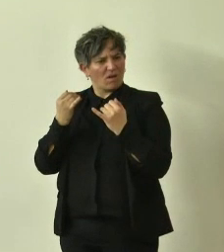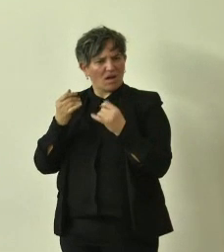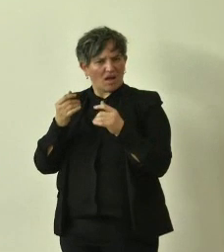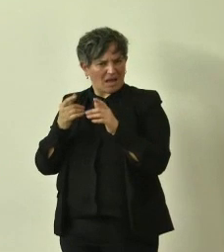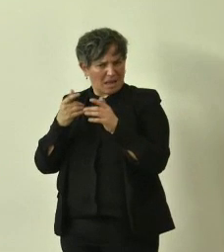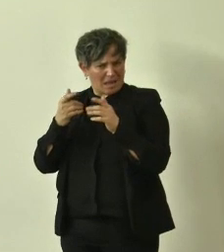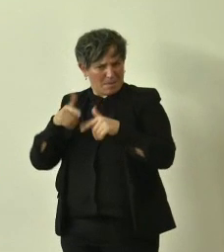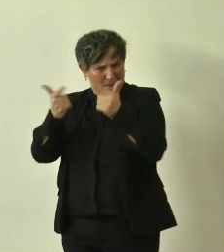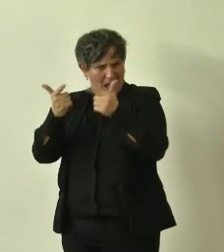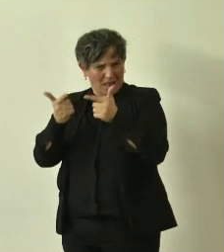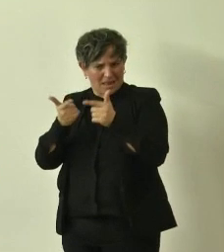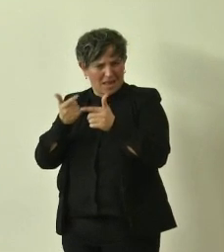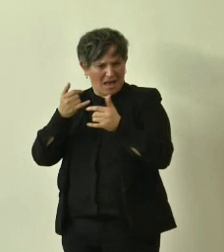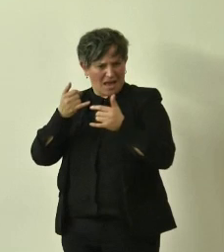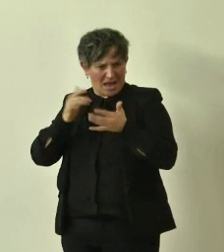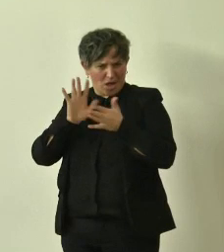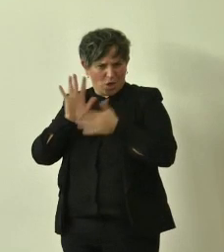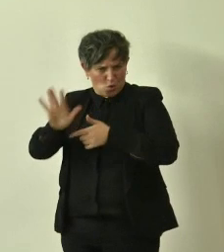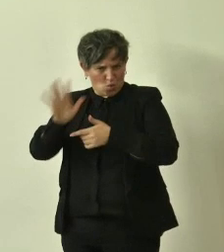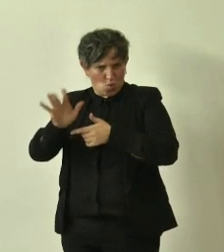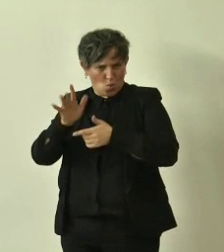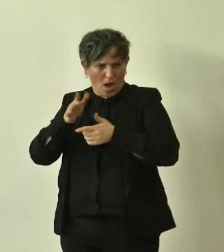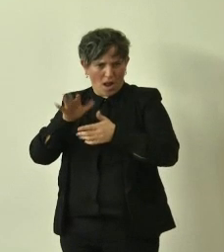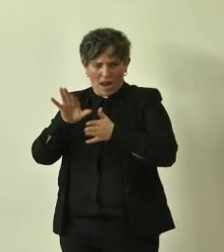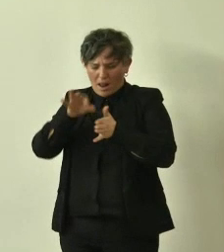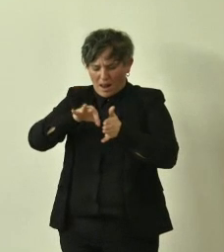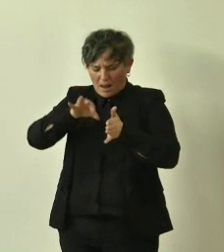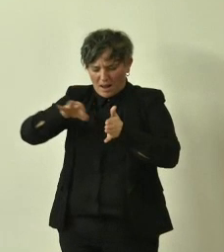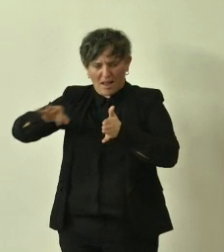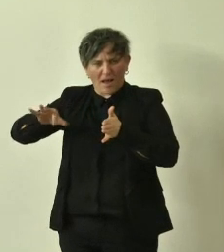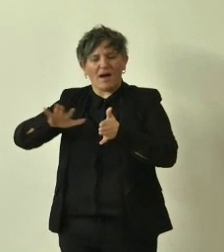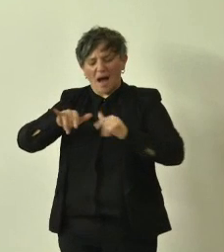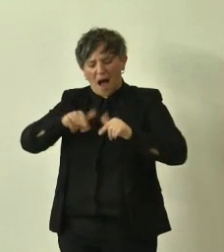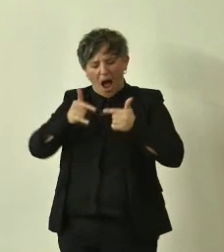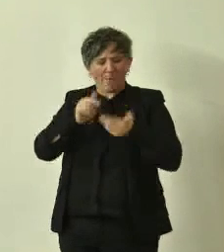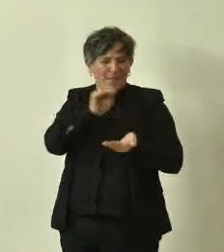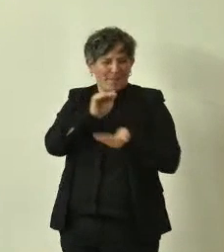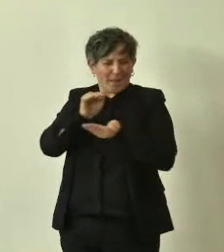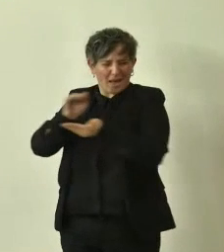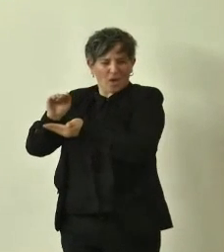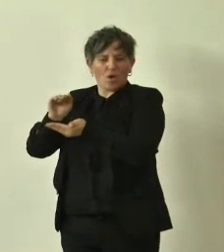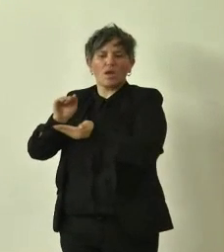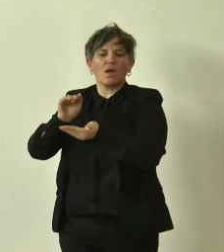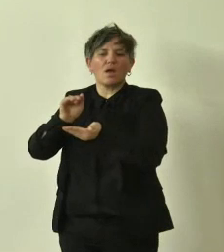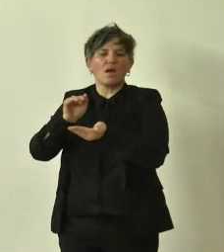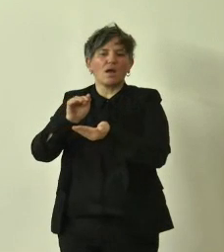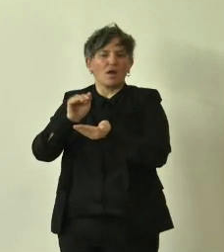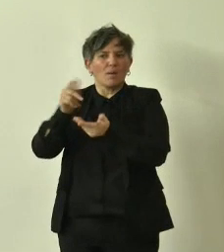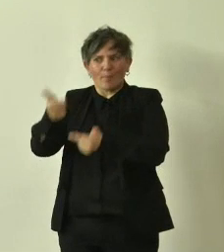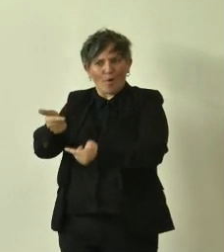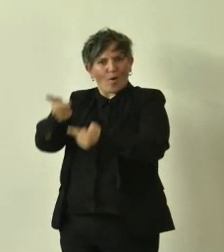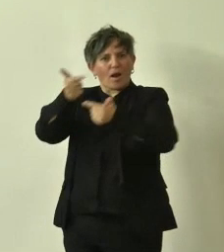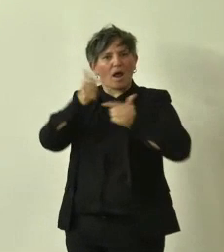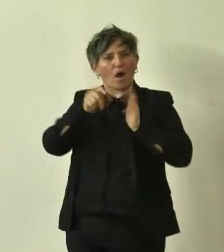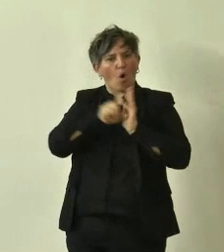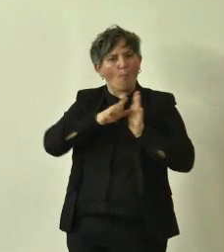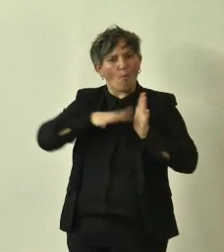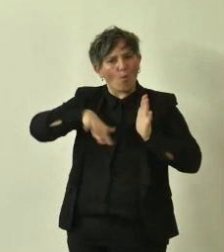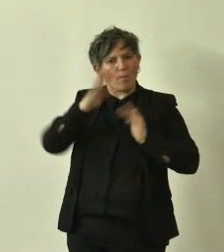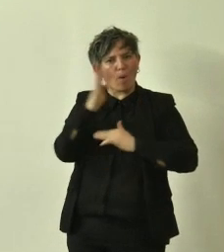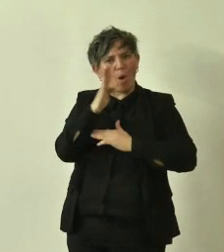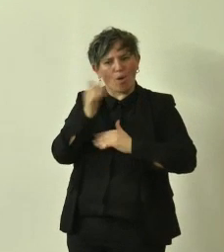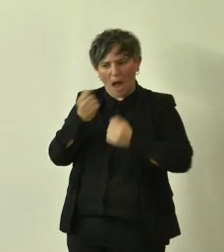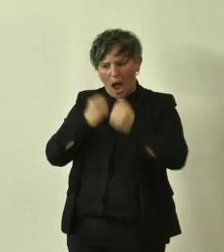riprodotti da New York e uno di questi piccoli alberelli è stato regalato al comune di Bologna l'anno scorso